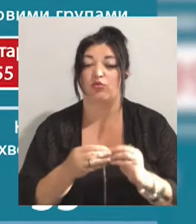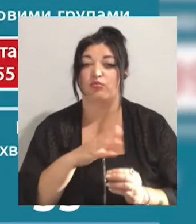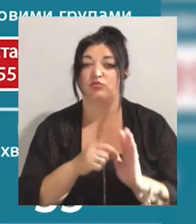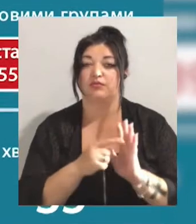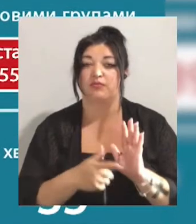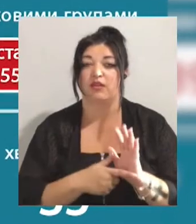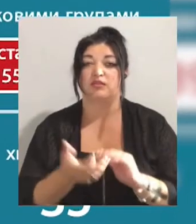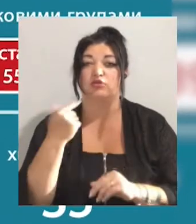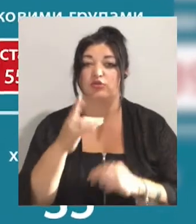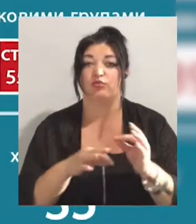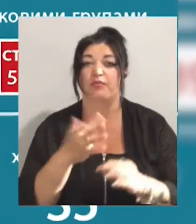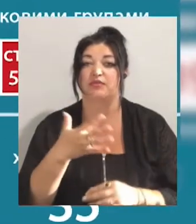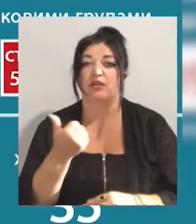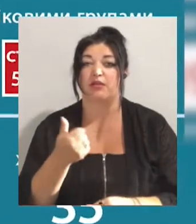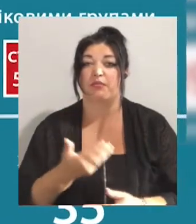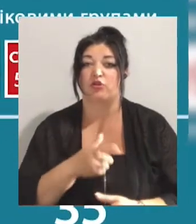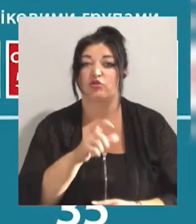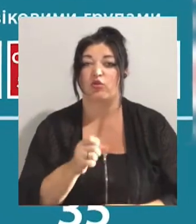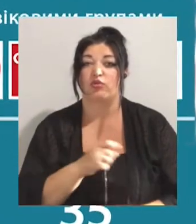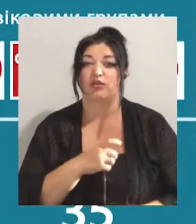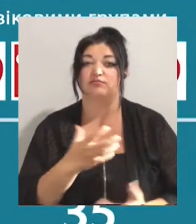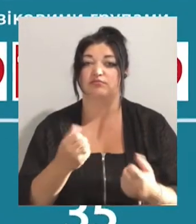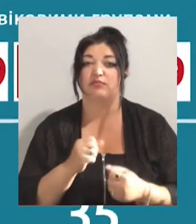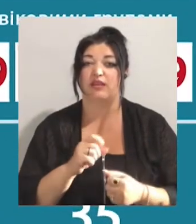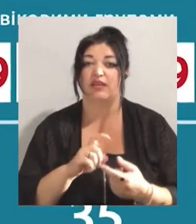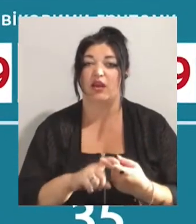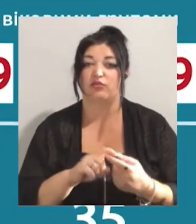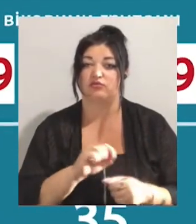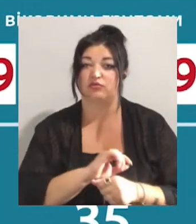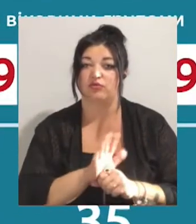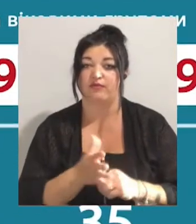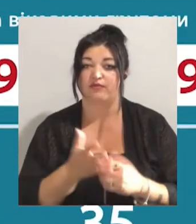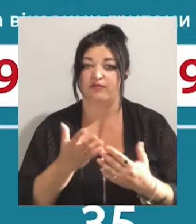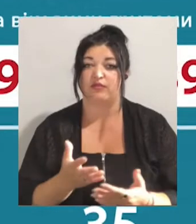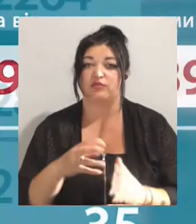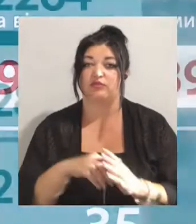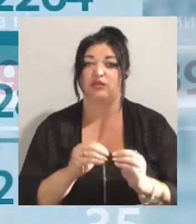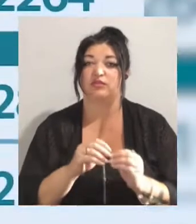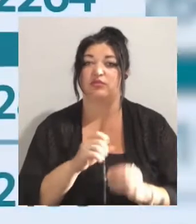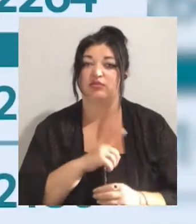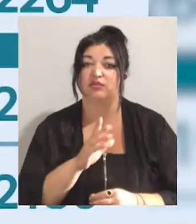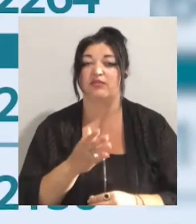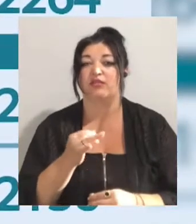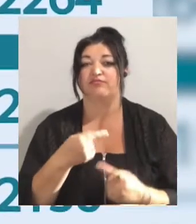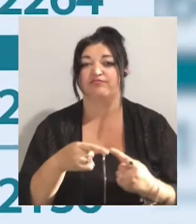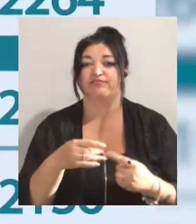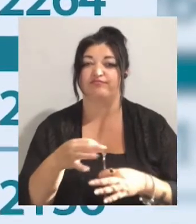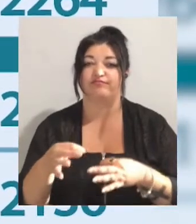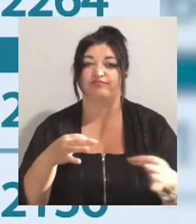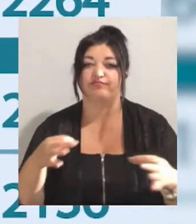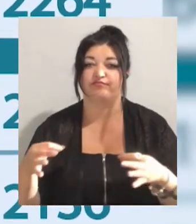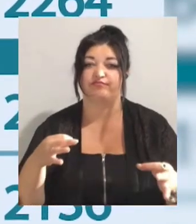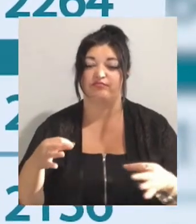останню добу 51 мешканець Одесьчини отримав діагноз коронавірусна інфекція. них 10 – Одеситів, 41 – у жителів районів області.